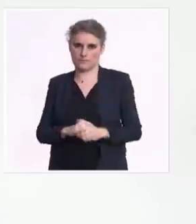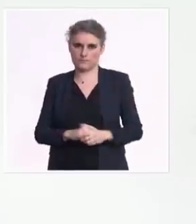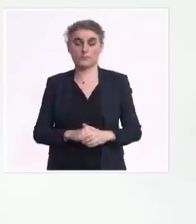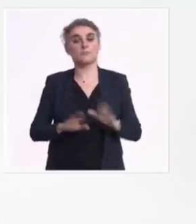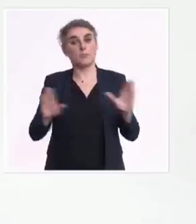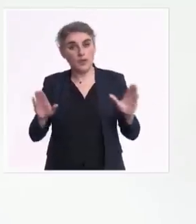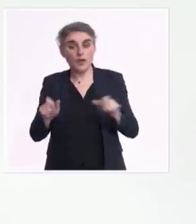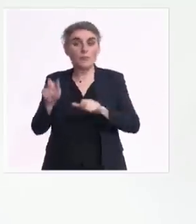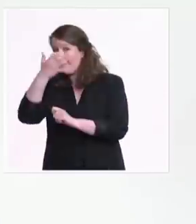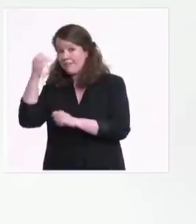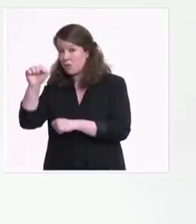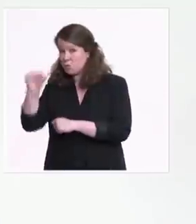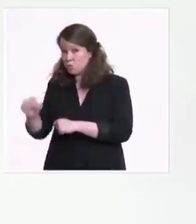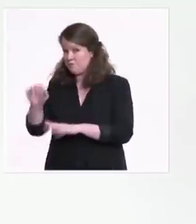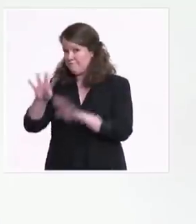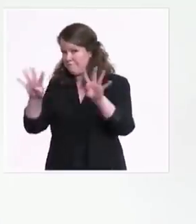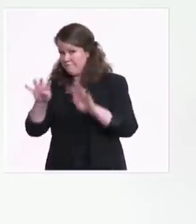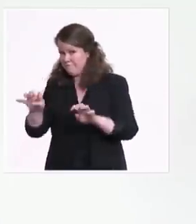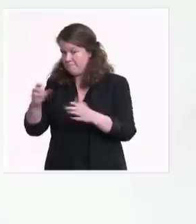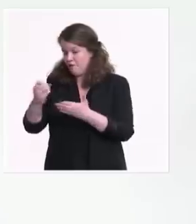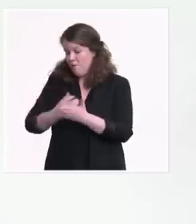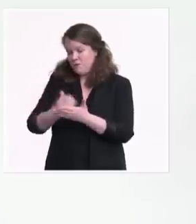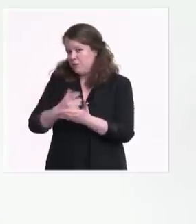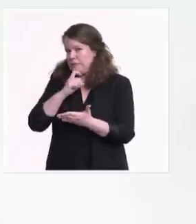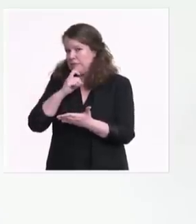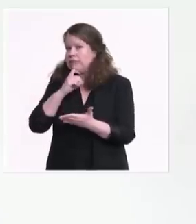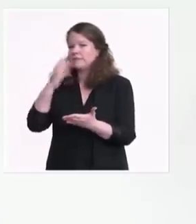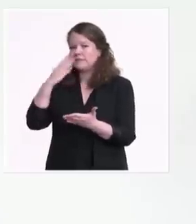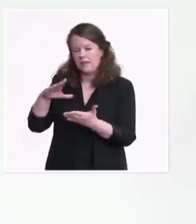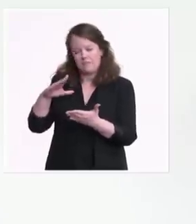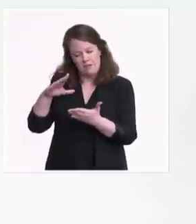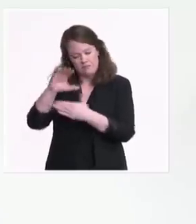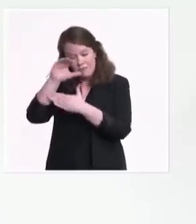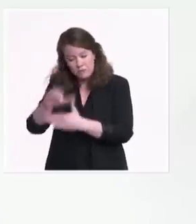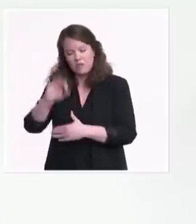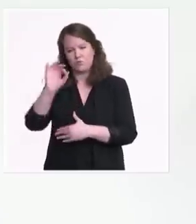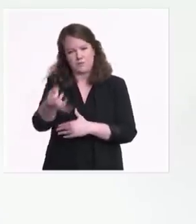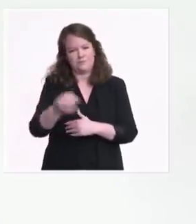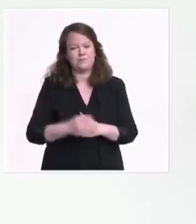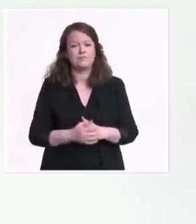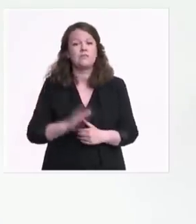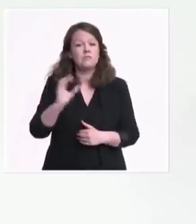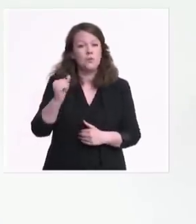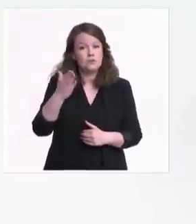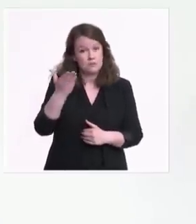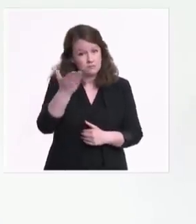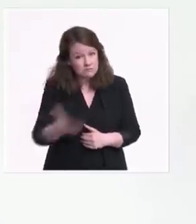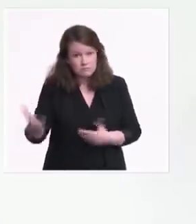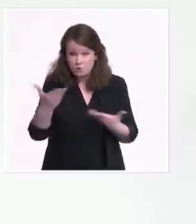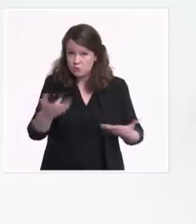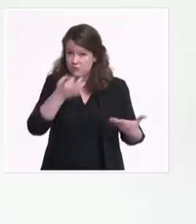7 jours pour les cas contacts. Dès aujourd'hui, j'invite les médecins hospitaliers à vacciner avec le vaccin